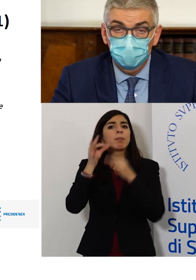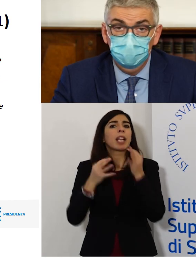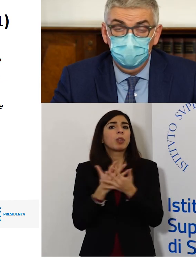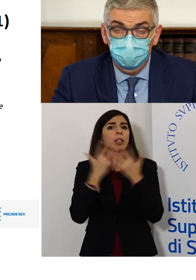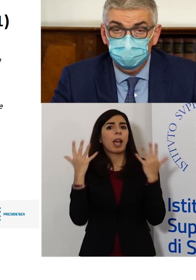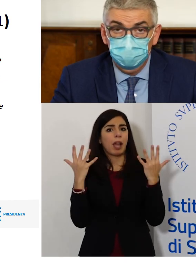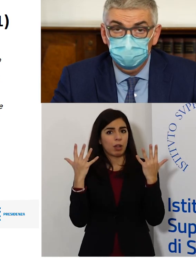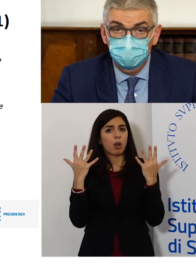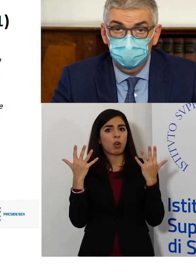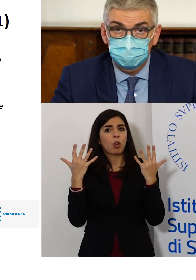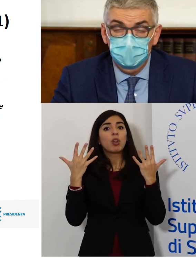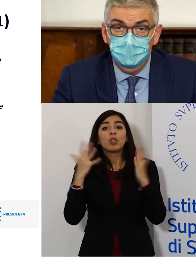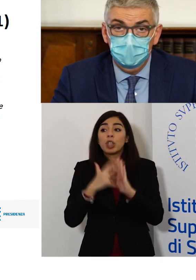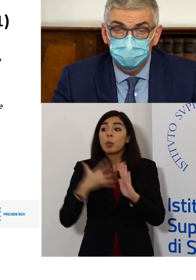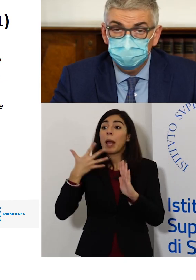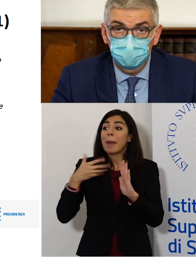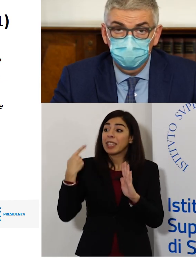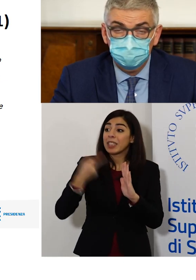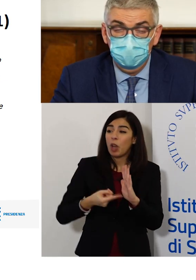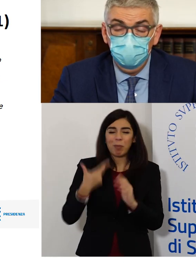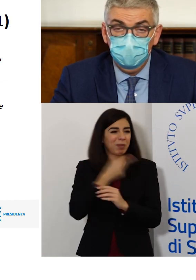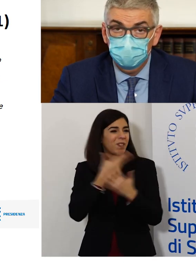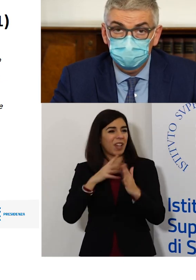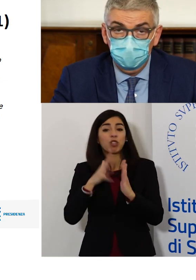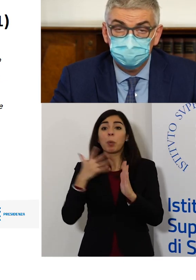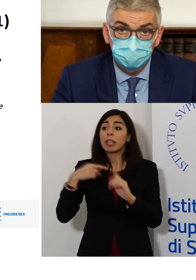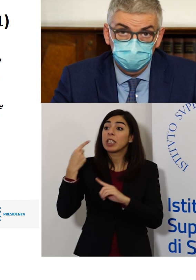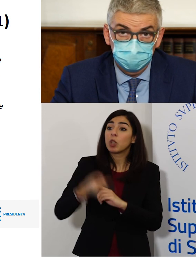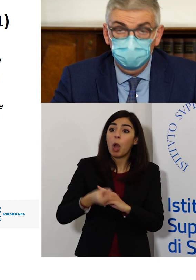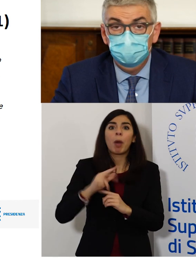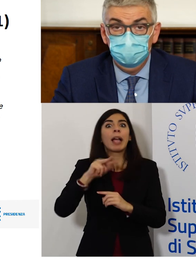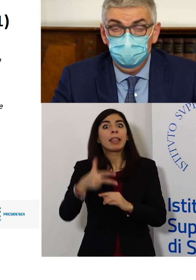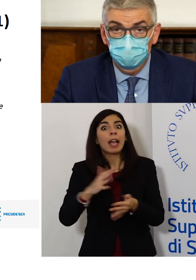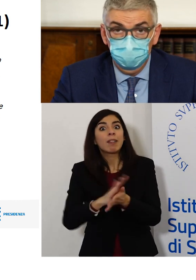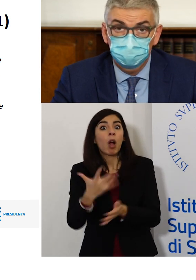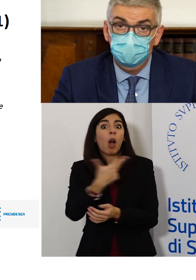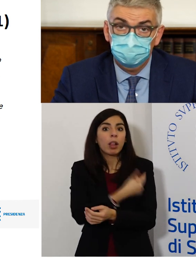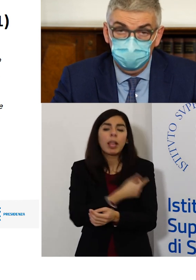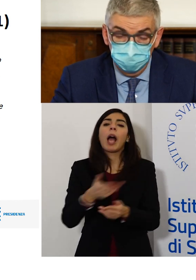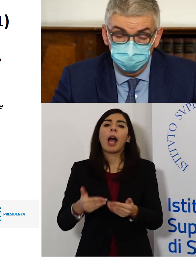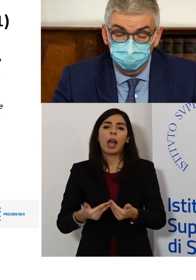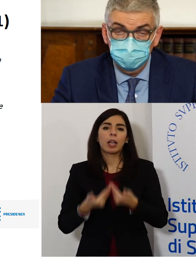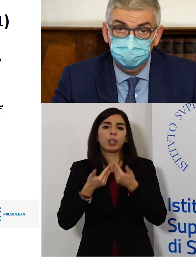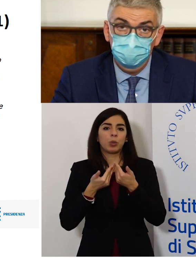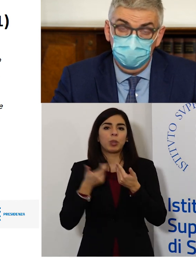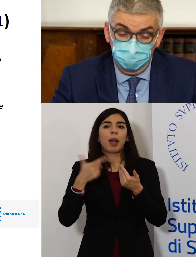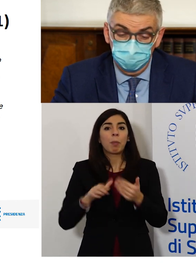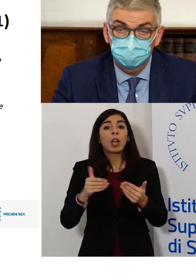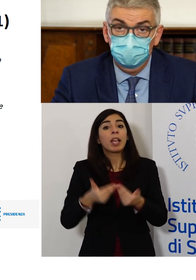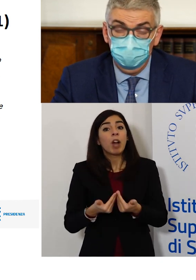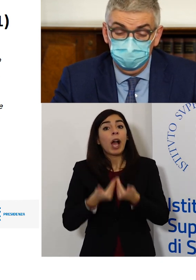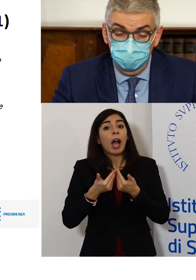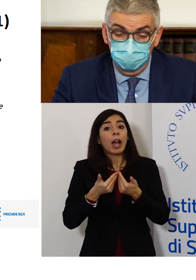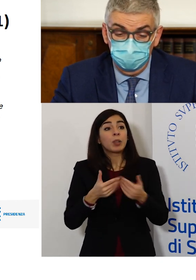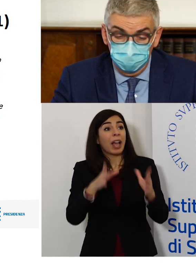come a partire dal quinto mese il booster possa aumentare significativamente la copertura sia contro l'infezione ma